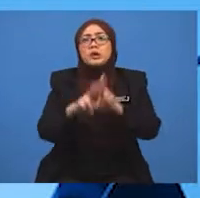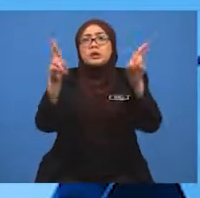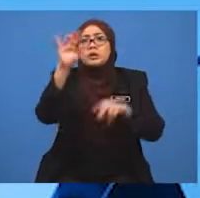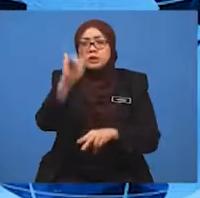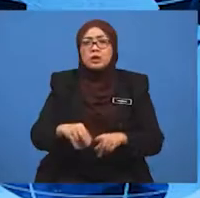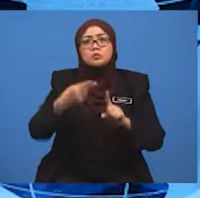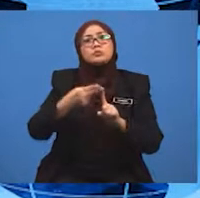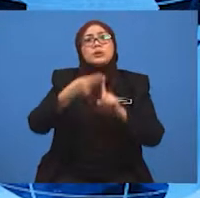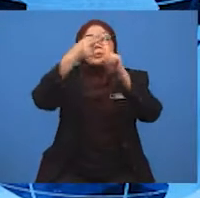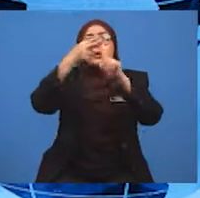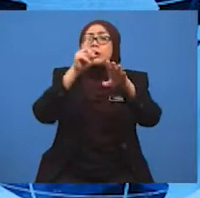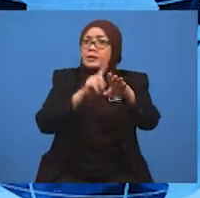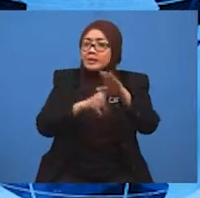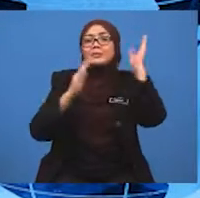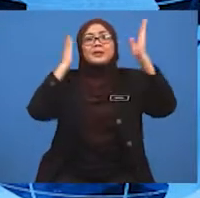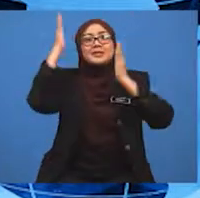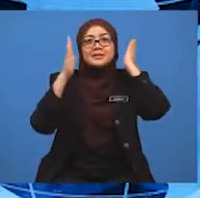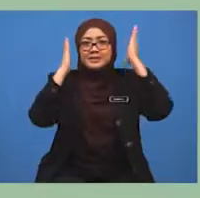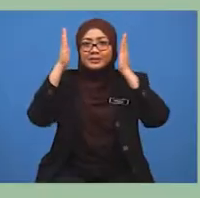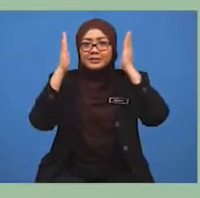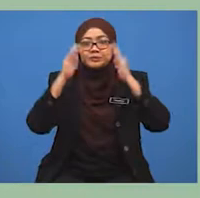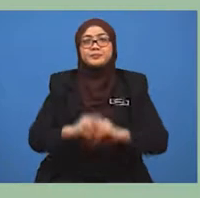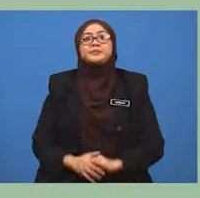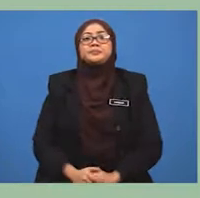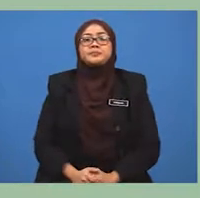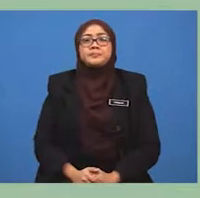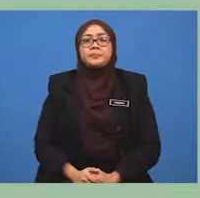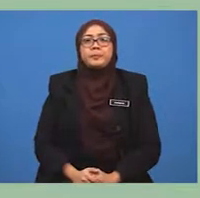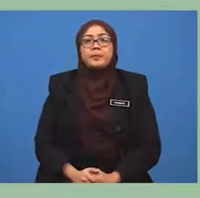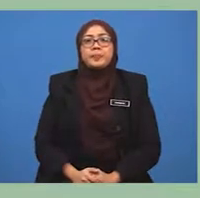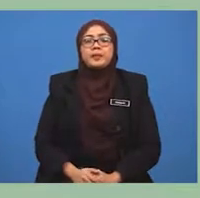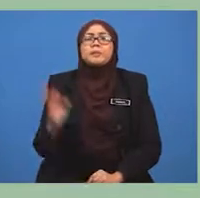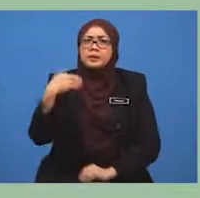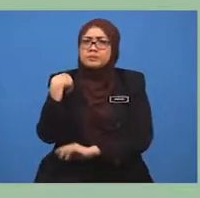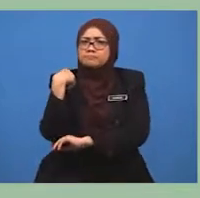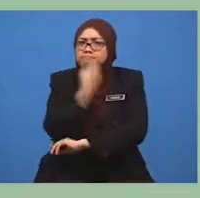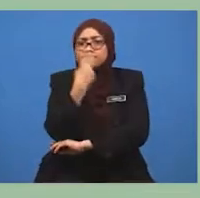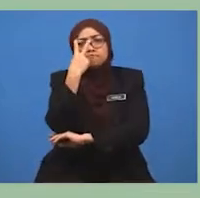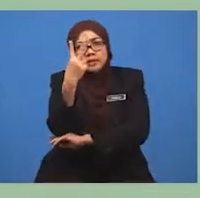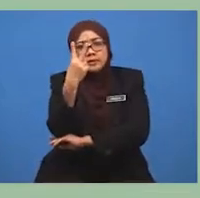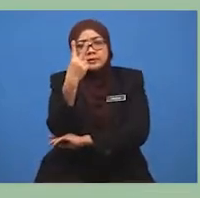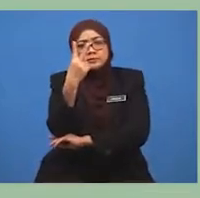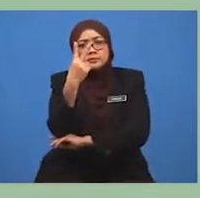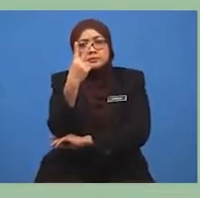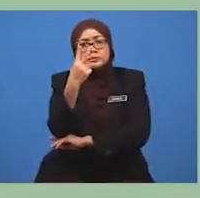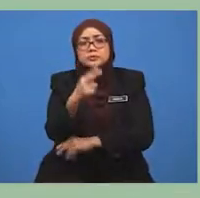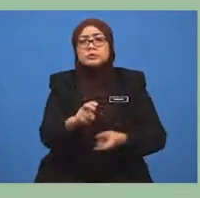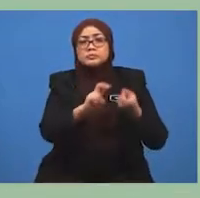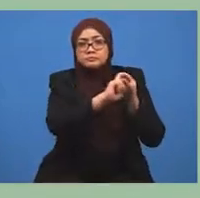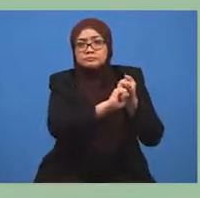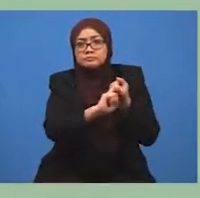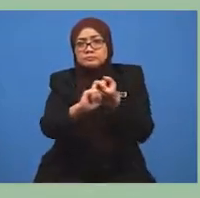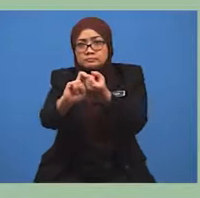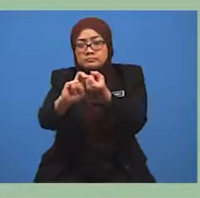Malaysia. Seterusnya, murid-murid, mari kita lihat tentang jaringan landasan kereta